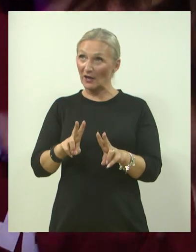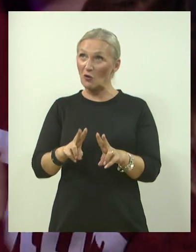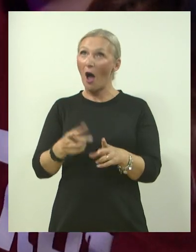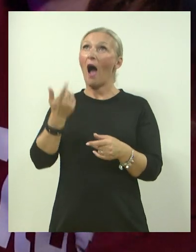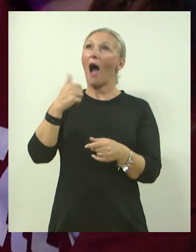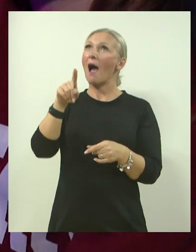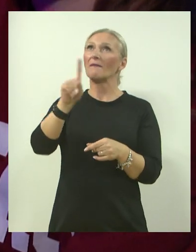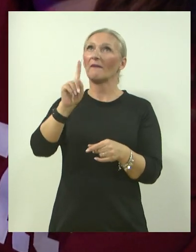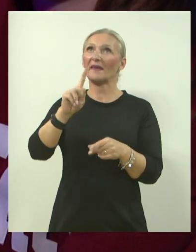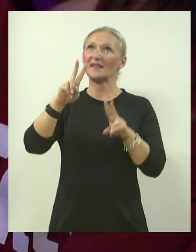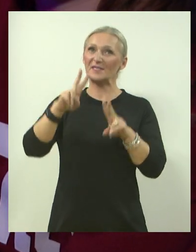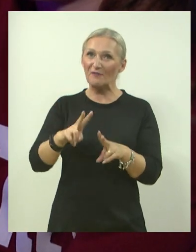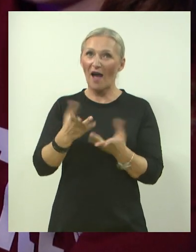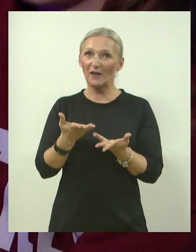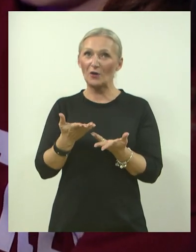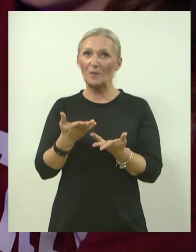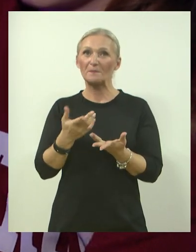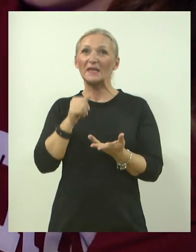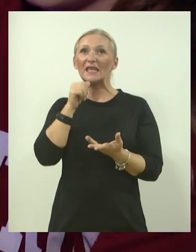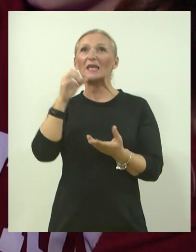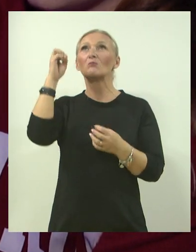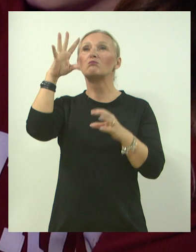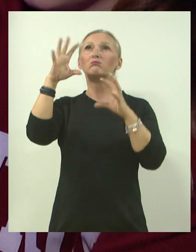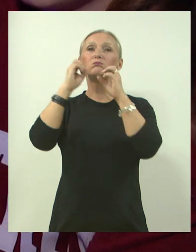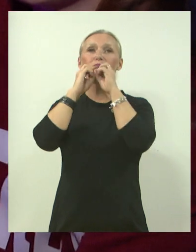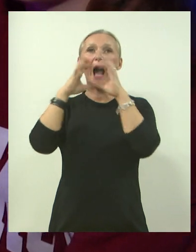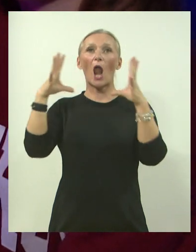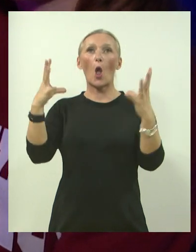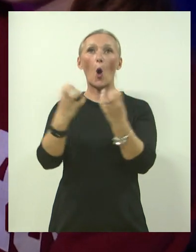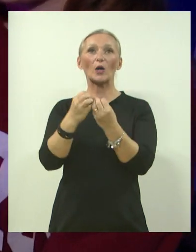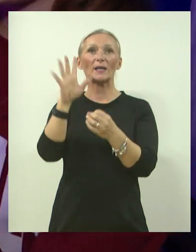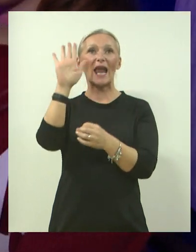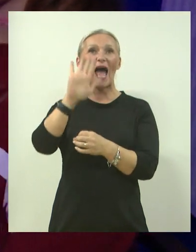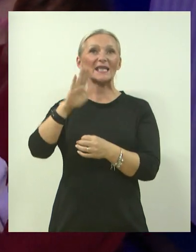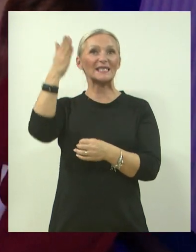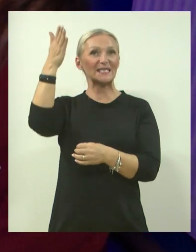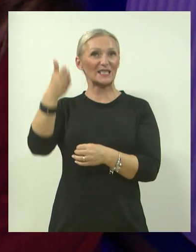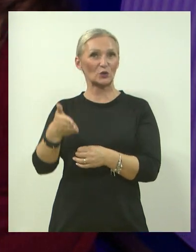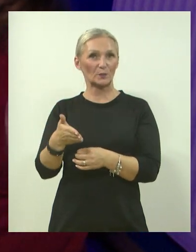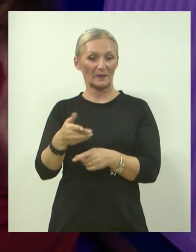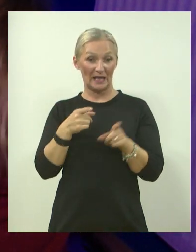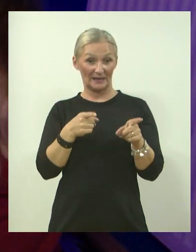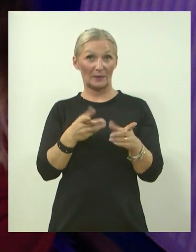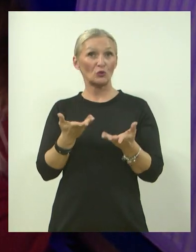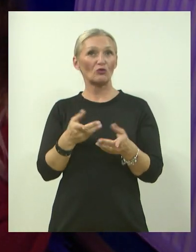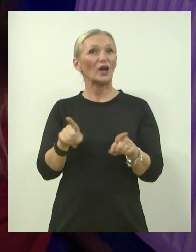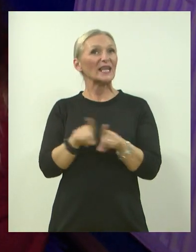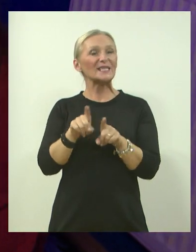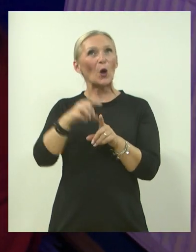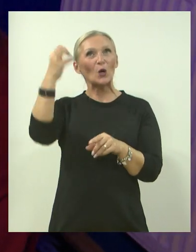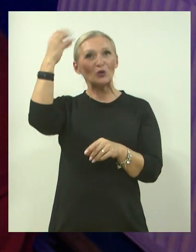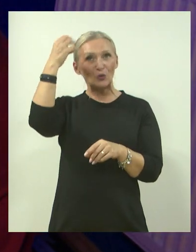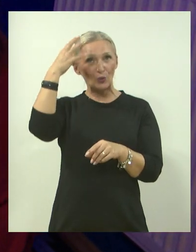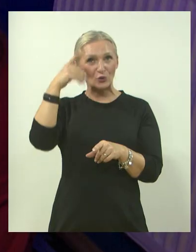i ovi tu po zidu kao balončići. Tebi, što se tebi najviše sviđa? Isto tuš,